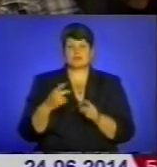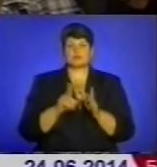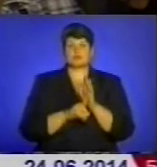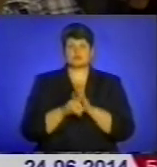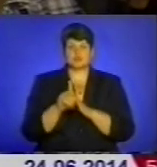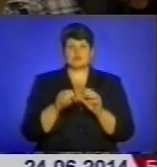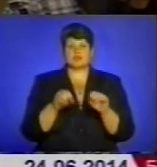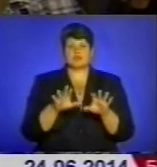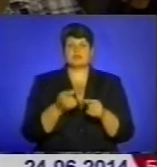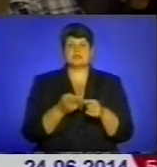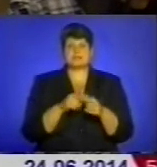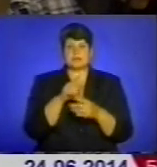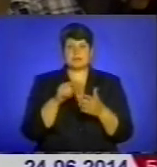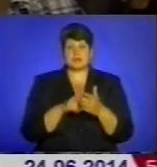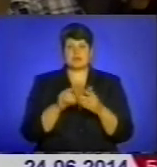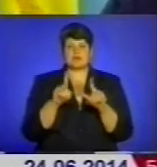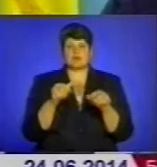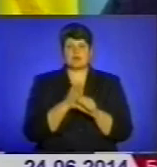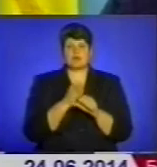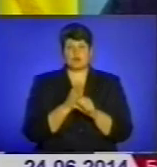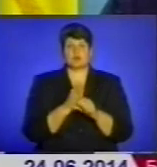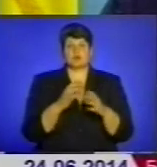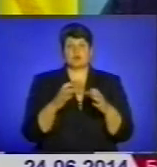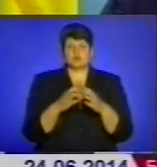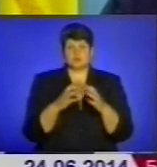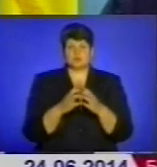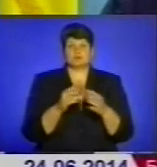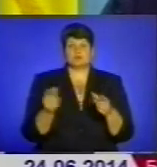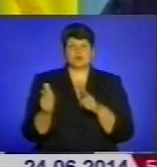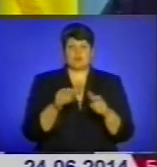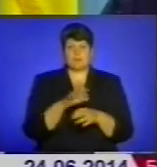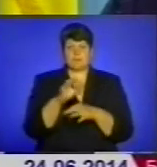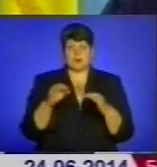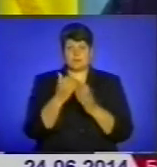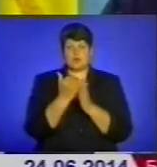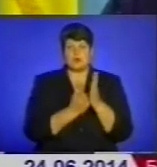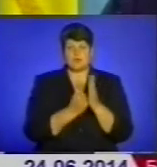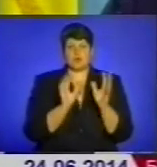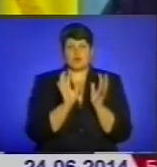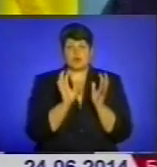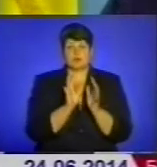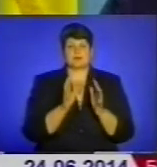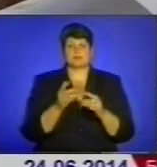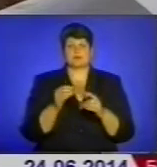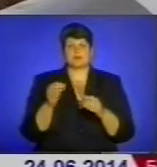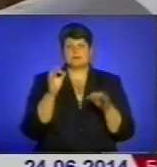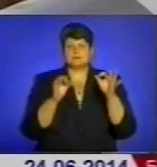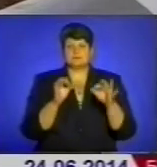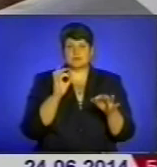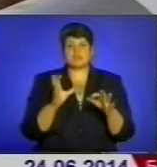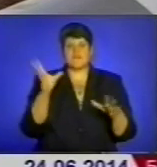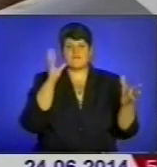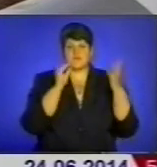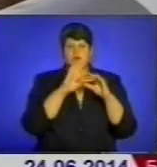вирішувати ці питання, у рамках роботи робочої групи підготовлено проєкт програми охорони природного навколишнього середовища області, який врахує